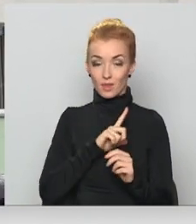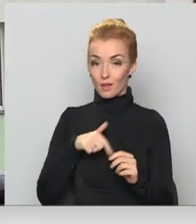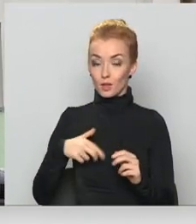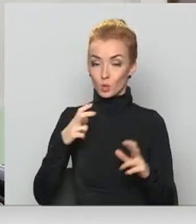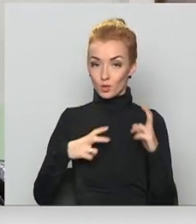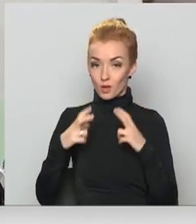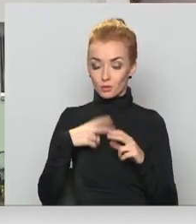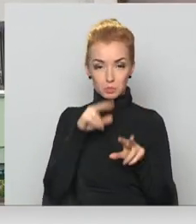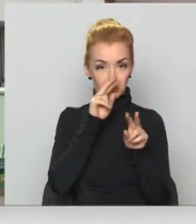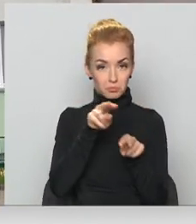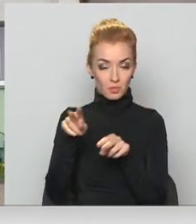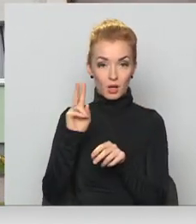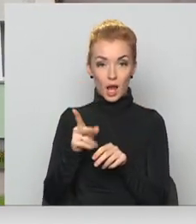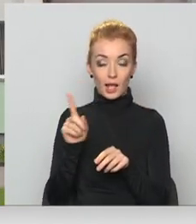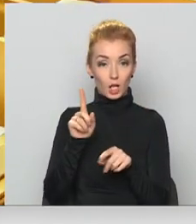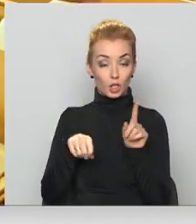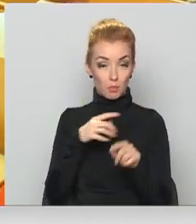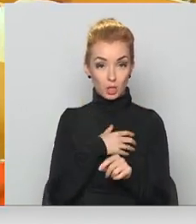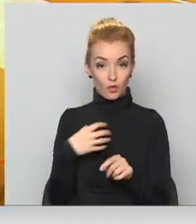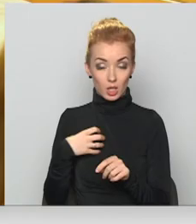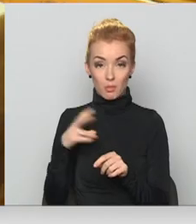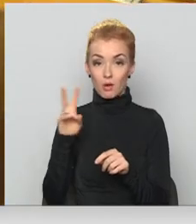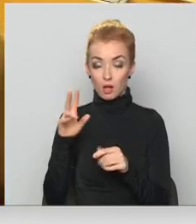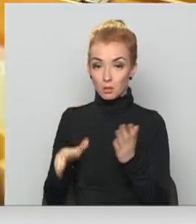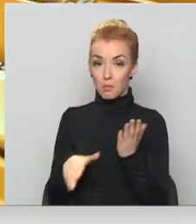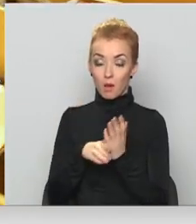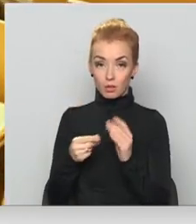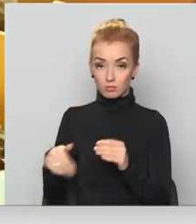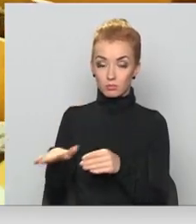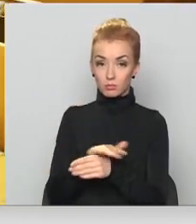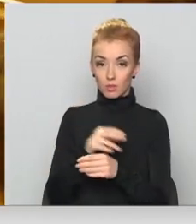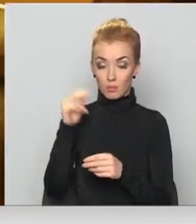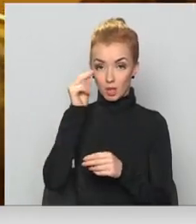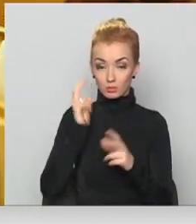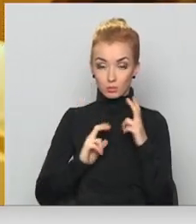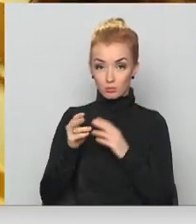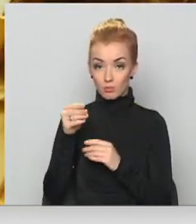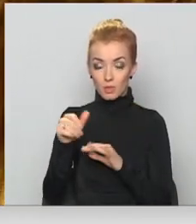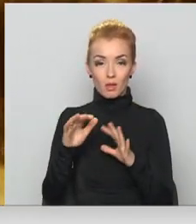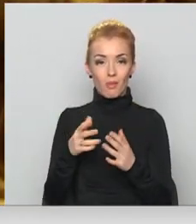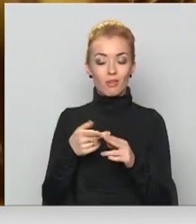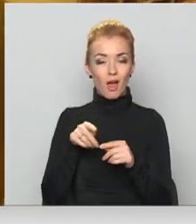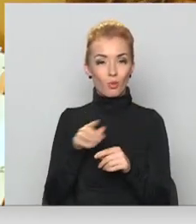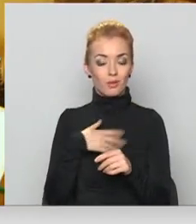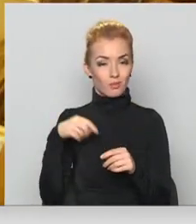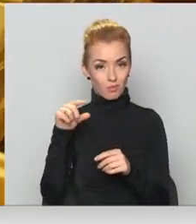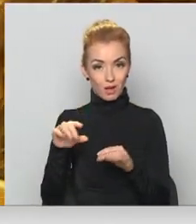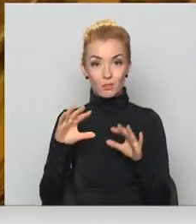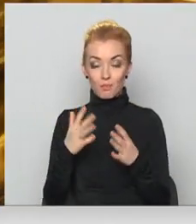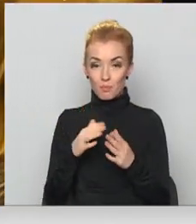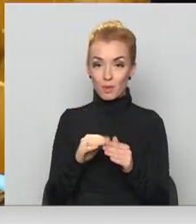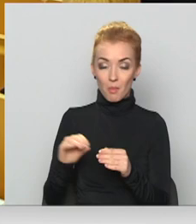universitātē novērots, ka ir pašvaldības, kas seca savu darbinieku studiju maksu, taču tādu nav daudz. Savukārt